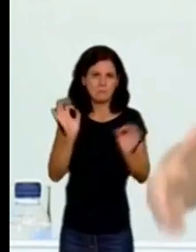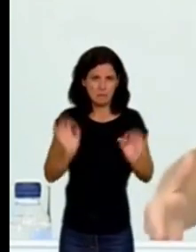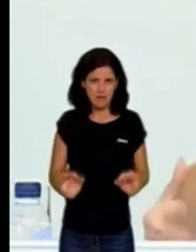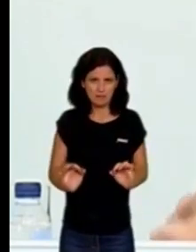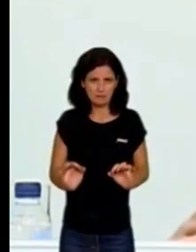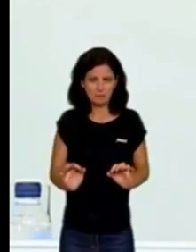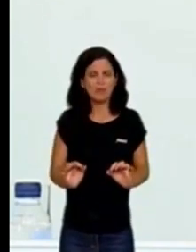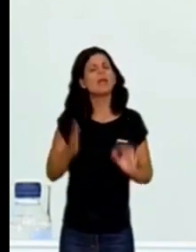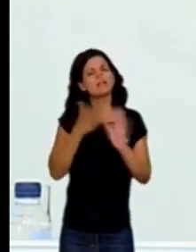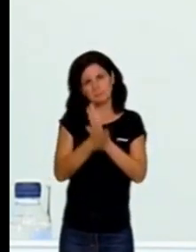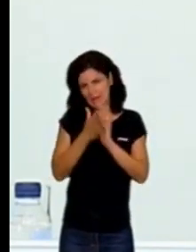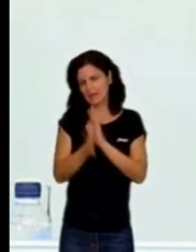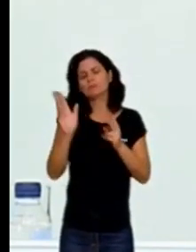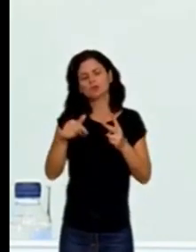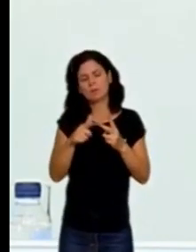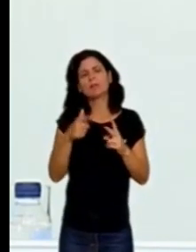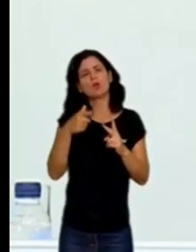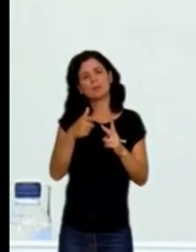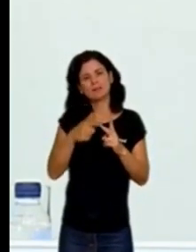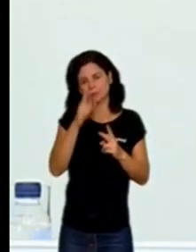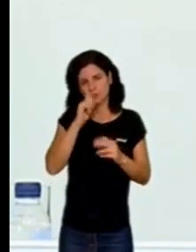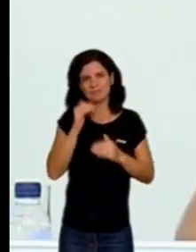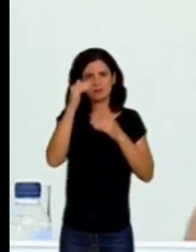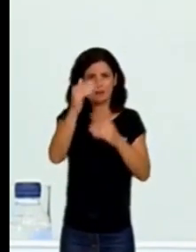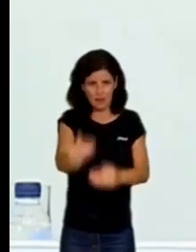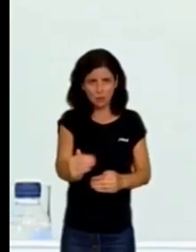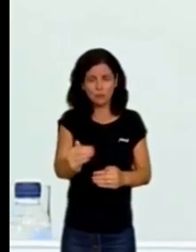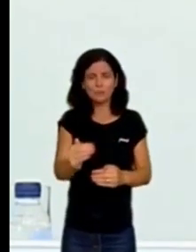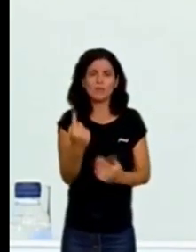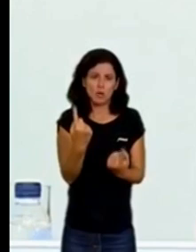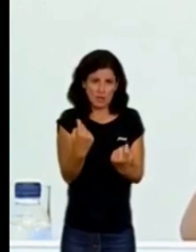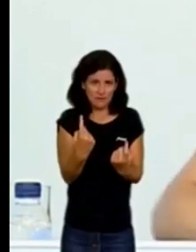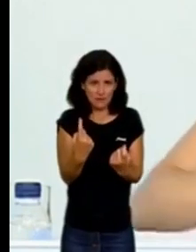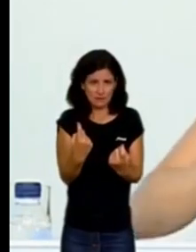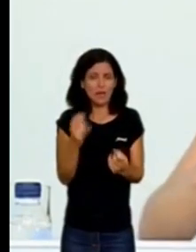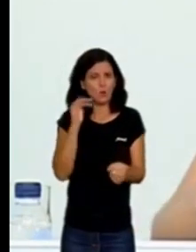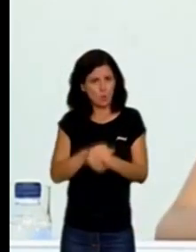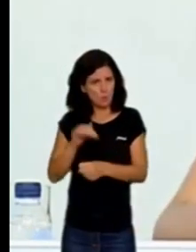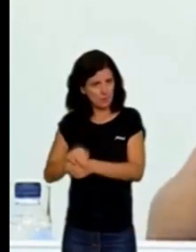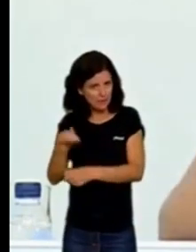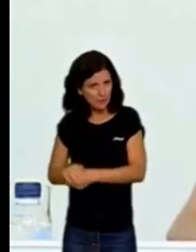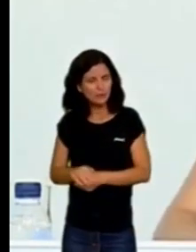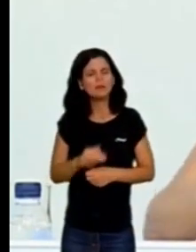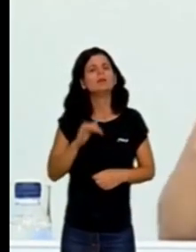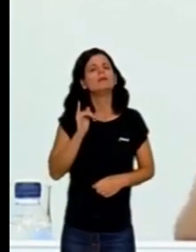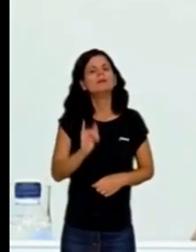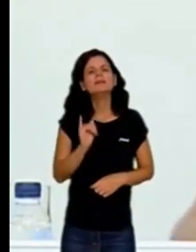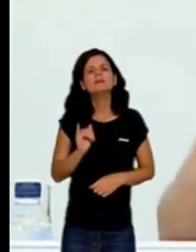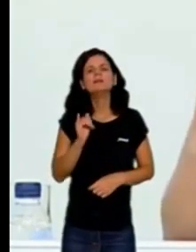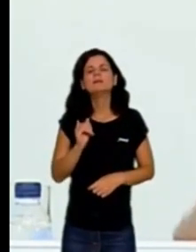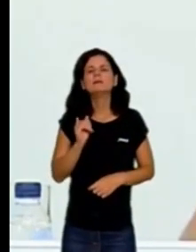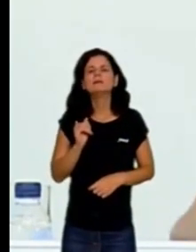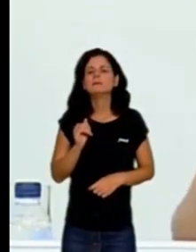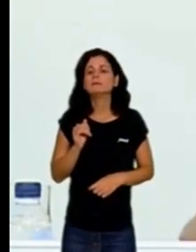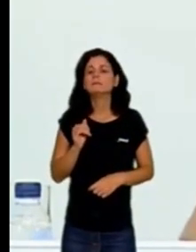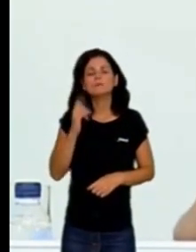curs polític que queda i també estic convençuda que anem a establir les bases